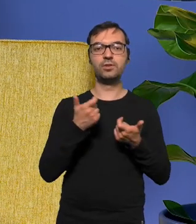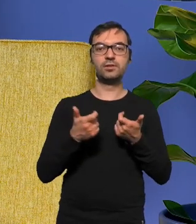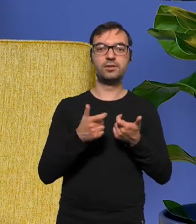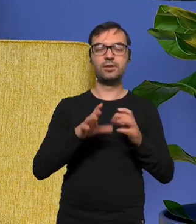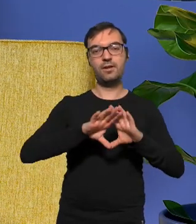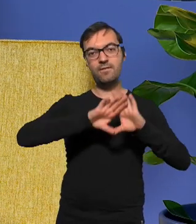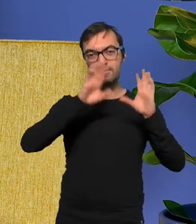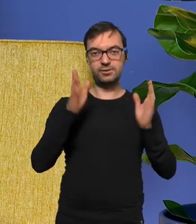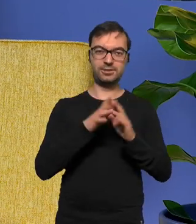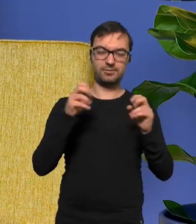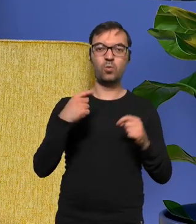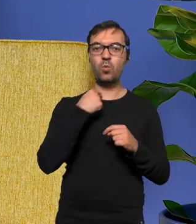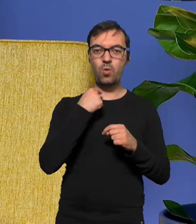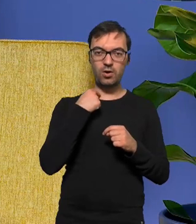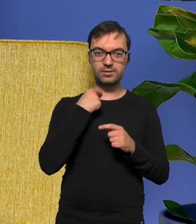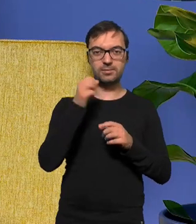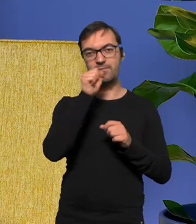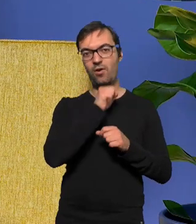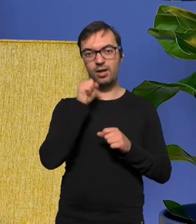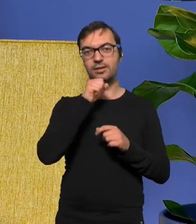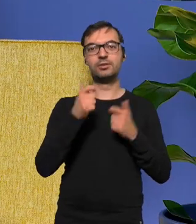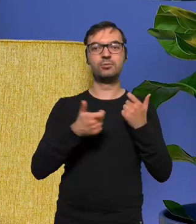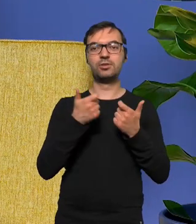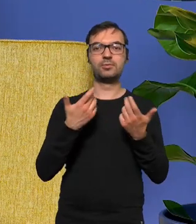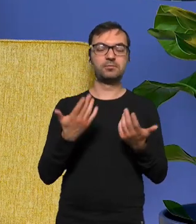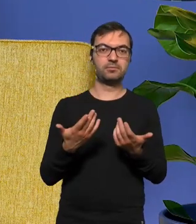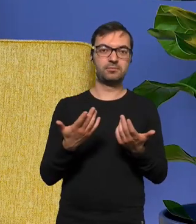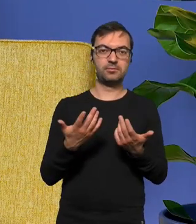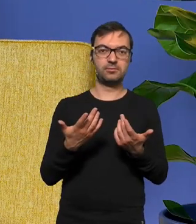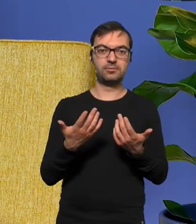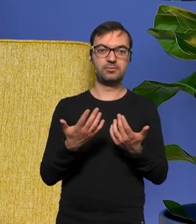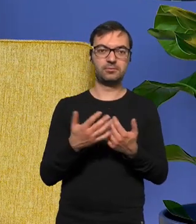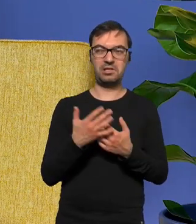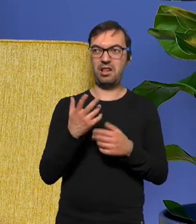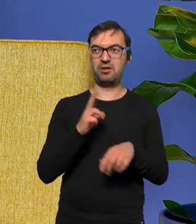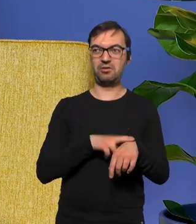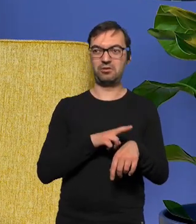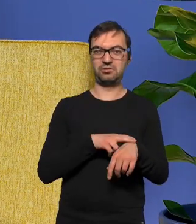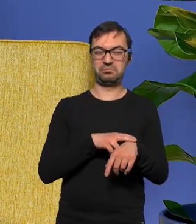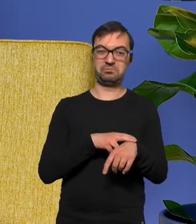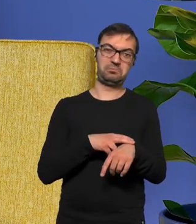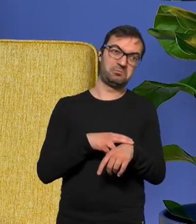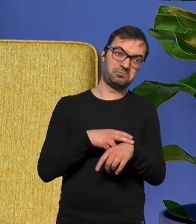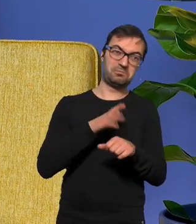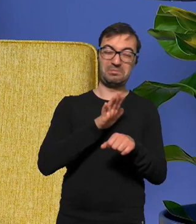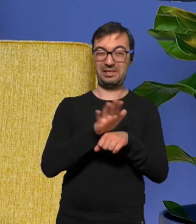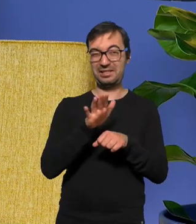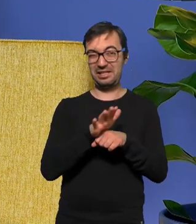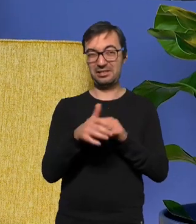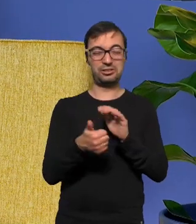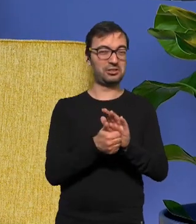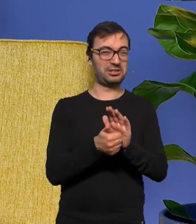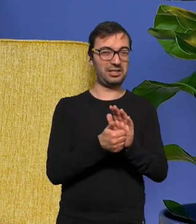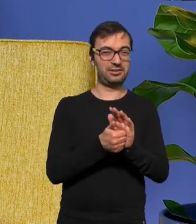wszystkie głosy wokale w zasadzie w ile godzin Iwona piętnaście szesnaście